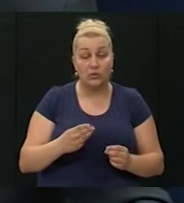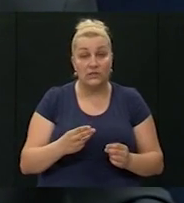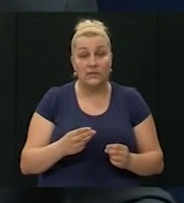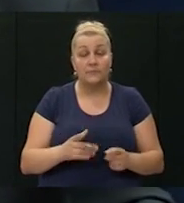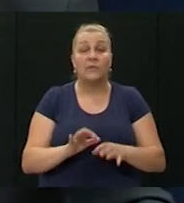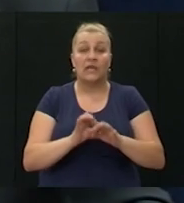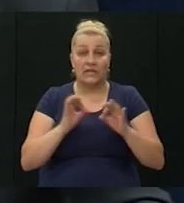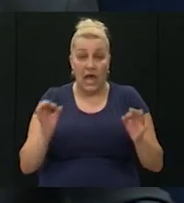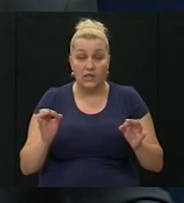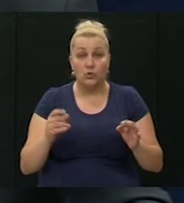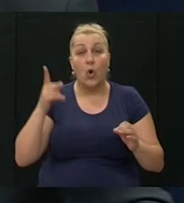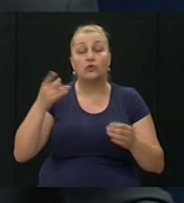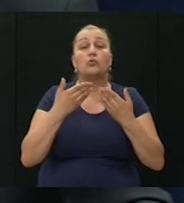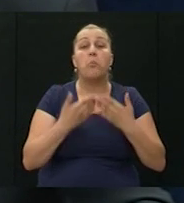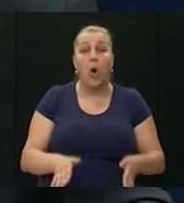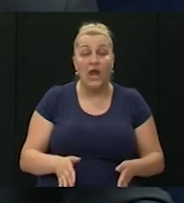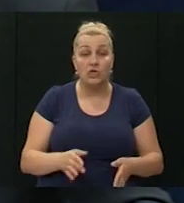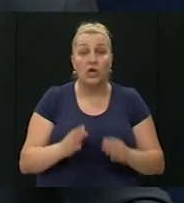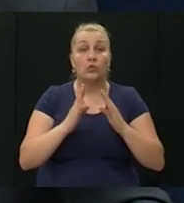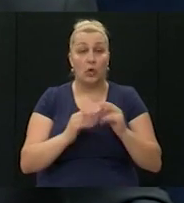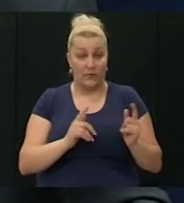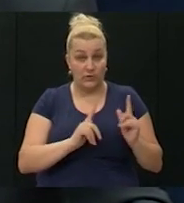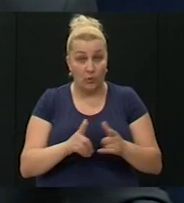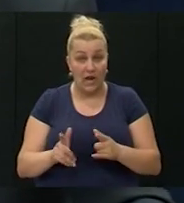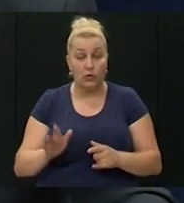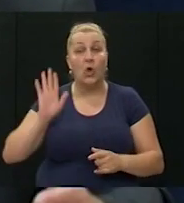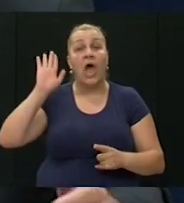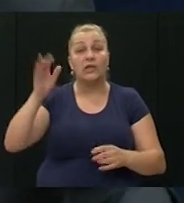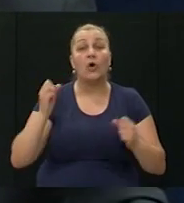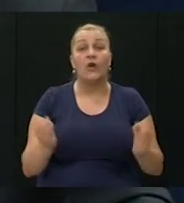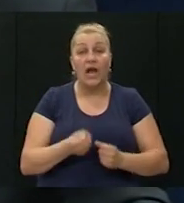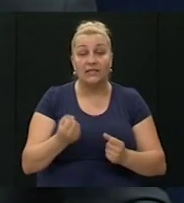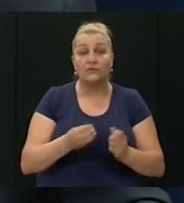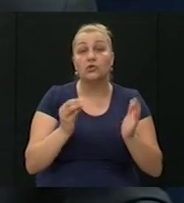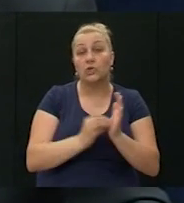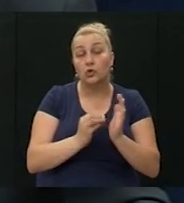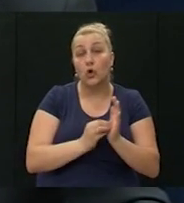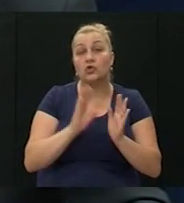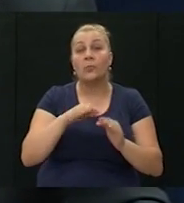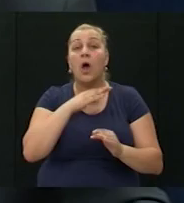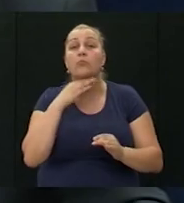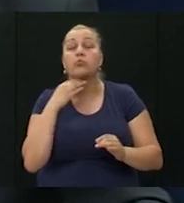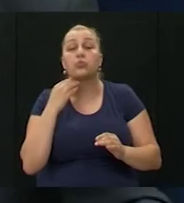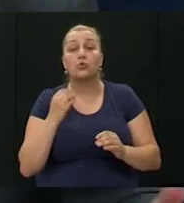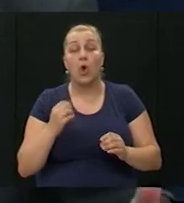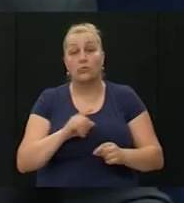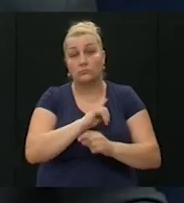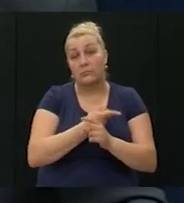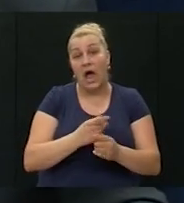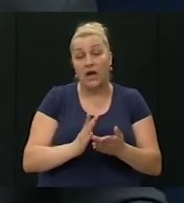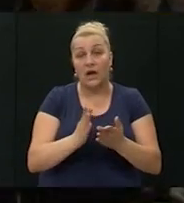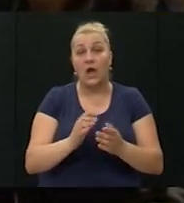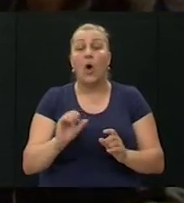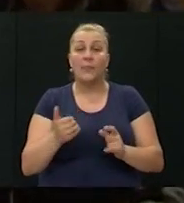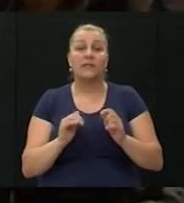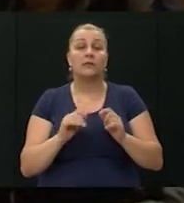jasno oni su poraženi u domovinskom ratu a njihova aktivnost je to nažalost još uvijek imaite kako maha pa je onda napadnut